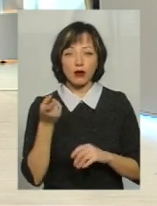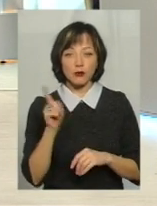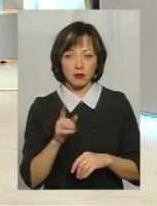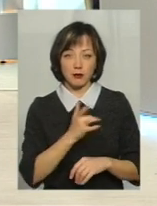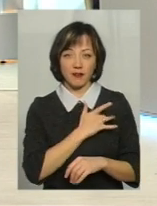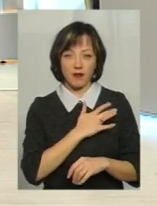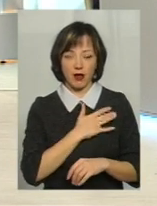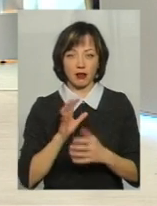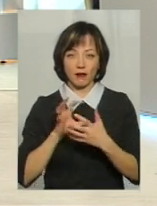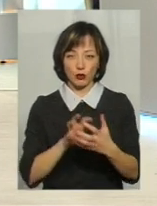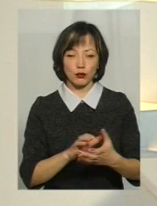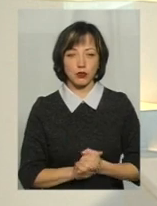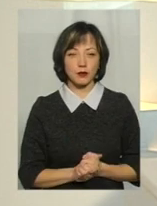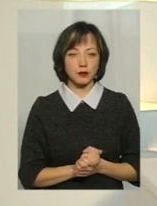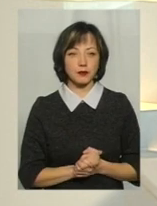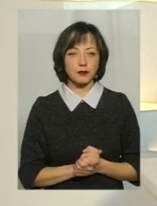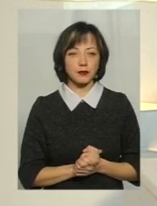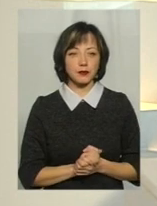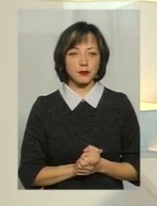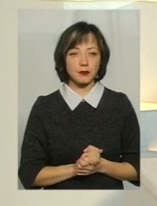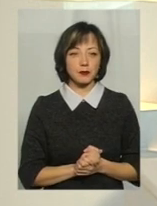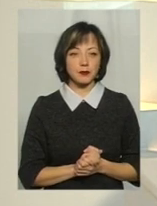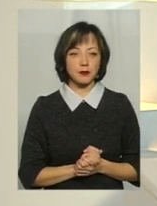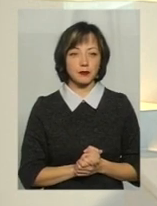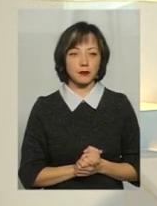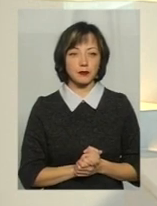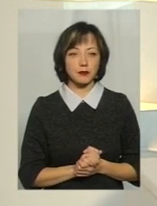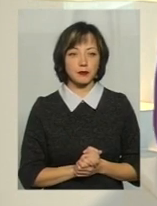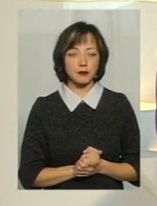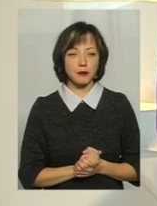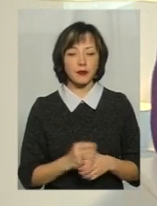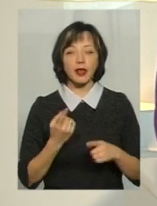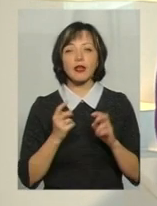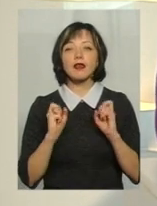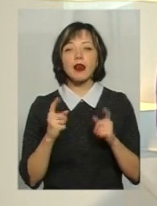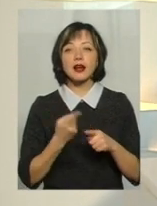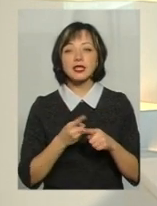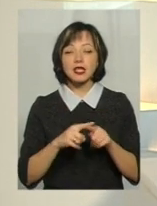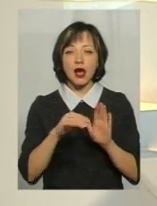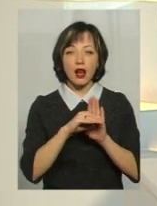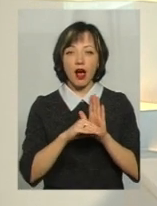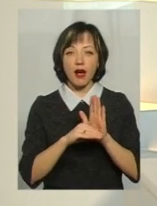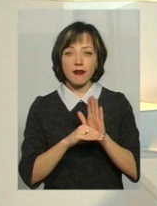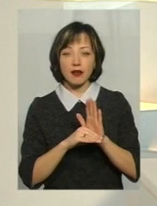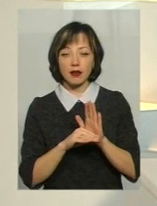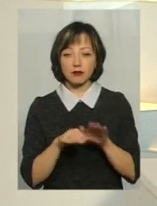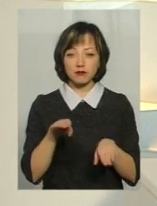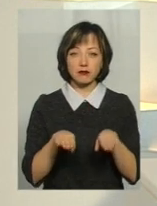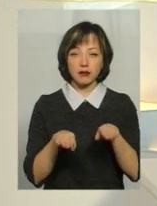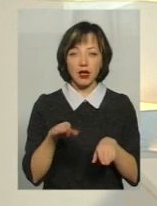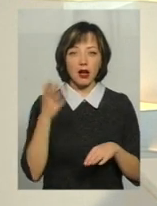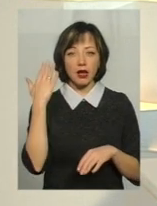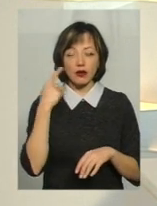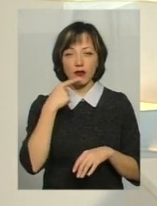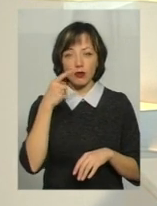приватних автобусів має на увазі. Ось, як ці графіки будуть? Чи це буде, коли зговорили про розумні